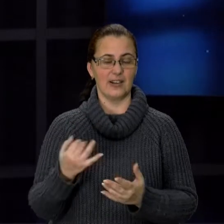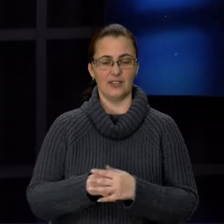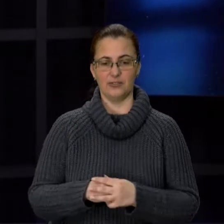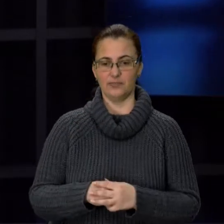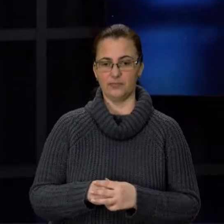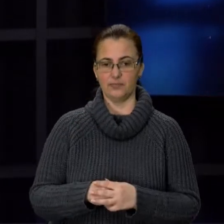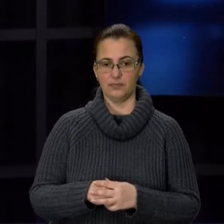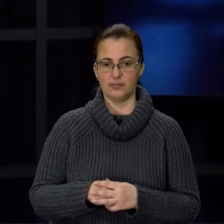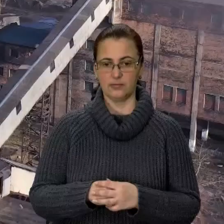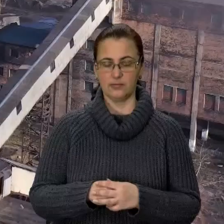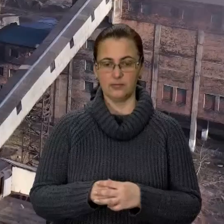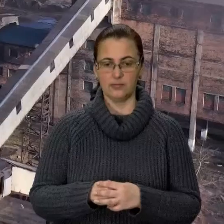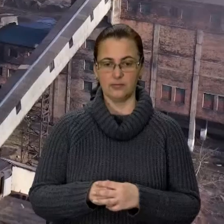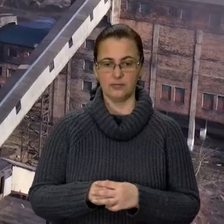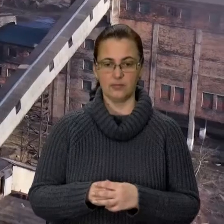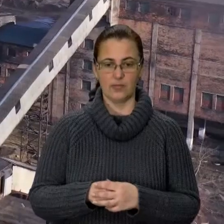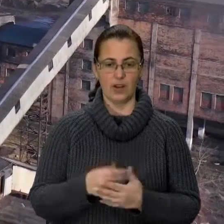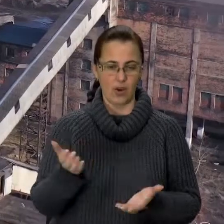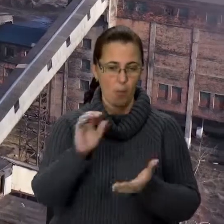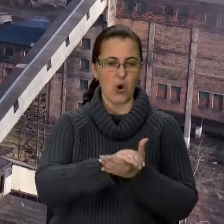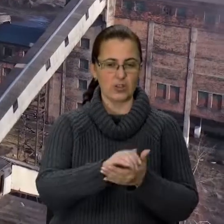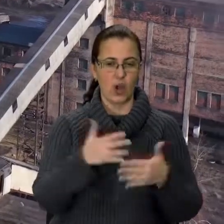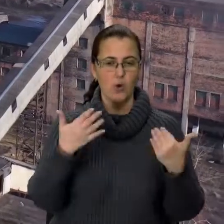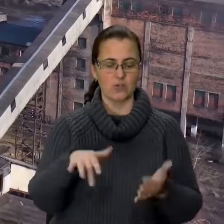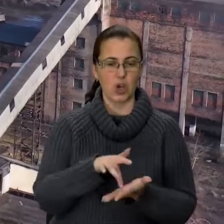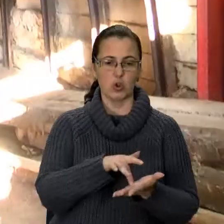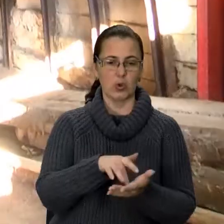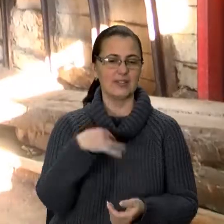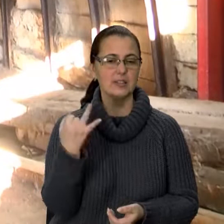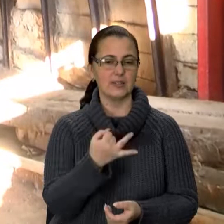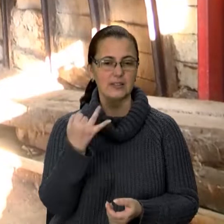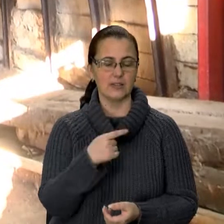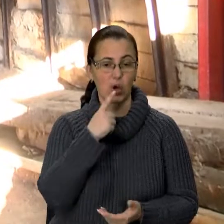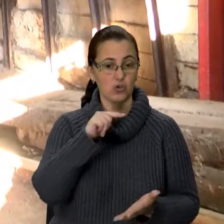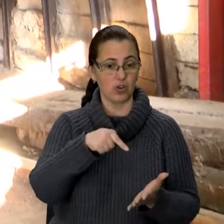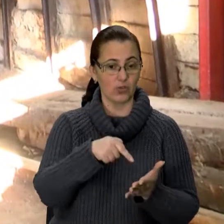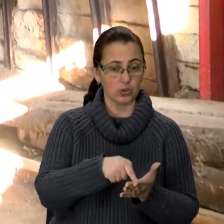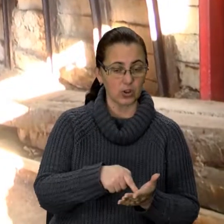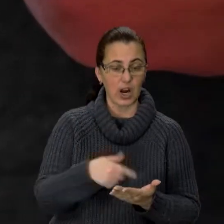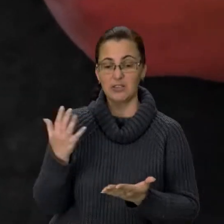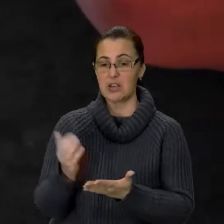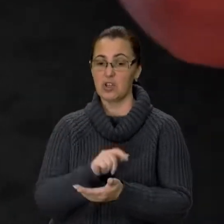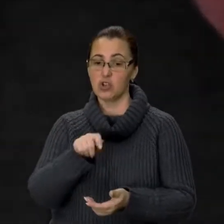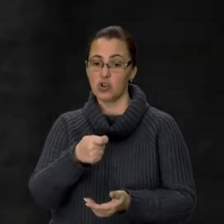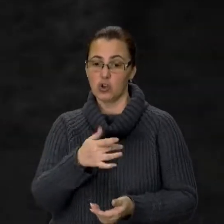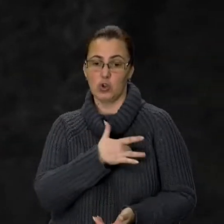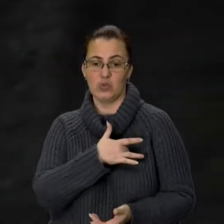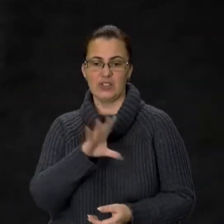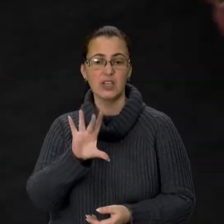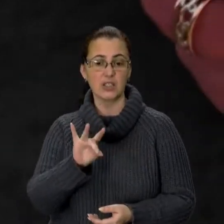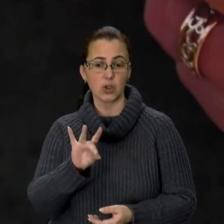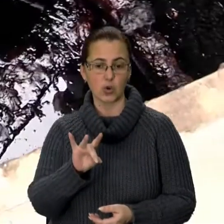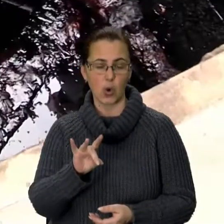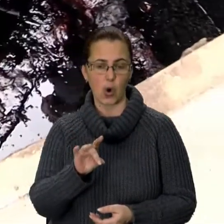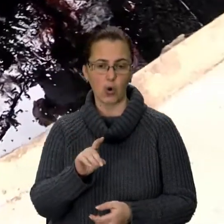Парубцова вас переконає. Ви вже познайомились із туристичними цікавинками Червонограда, знайшли ключ від серця Дрогобича,